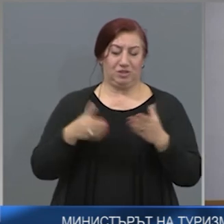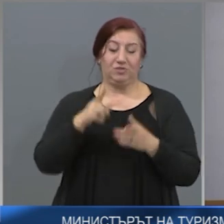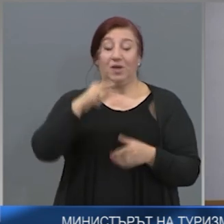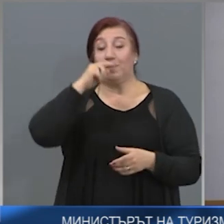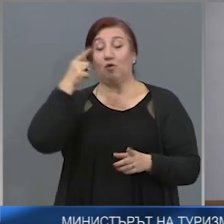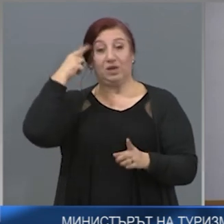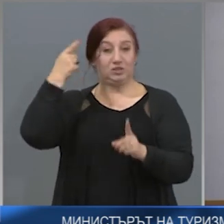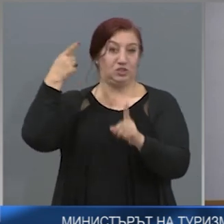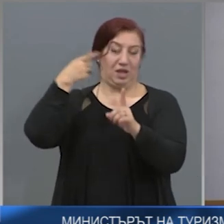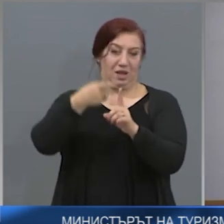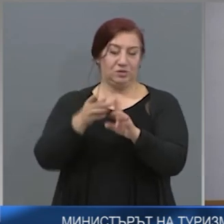кауза.